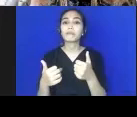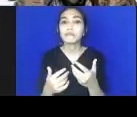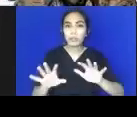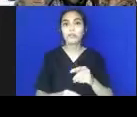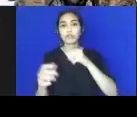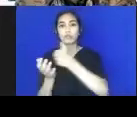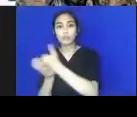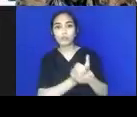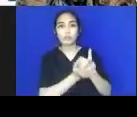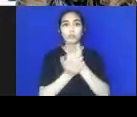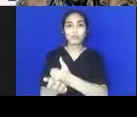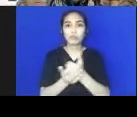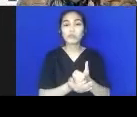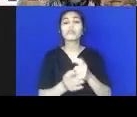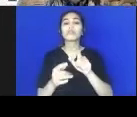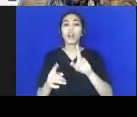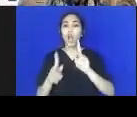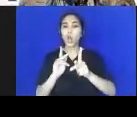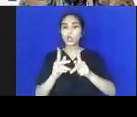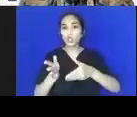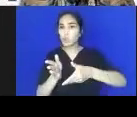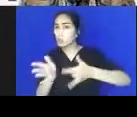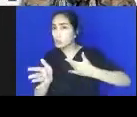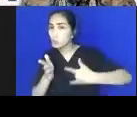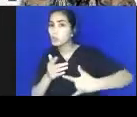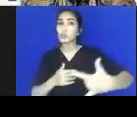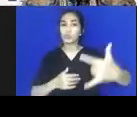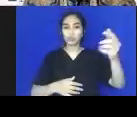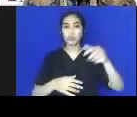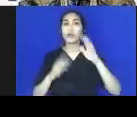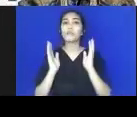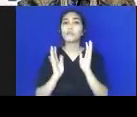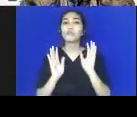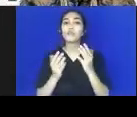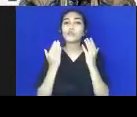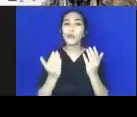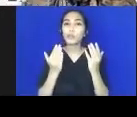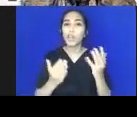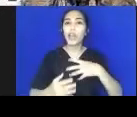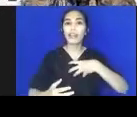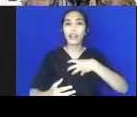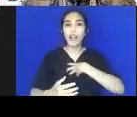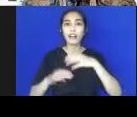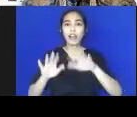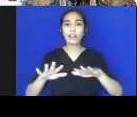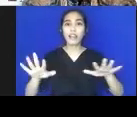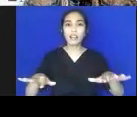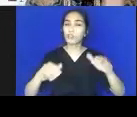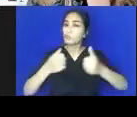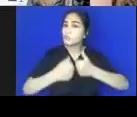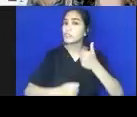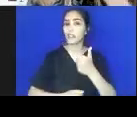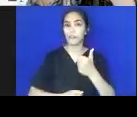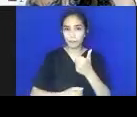yang bahu-membahu ini kita lakukan mudah-mudahan hak anak kita di bidang kesehatan dan gizi ini